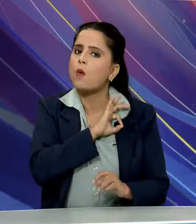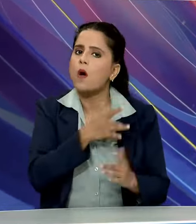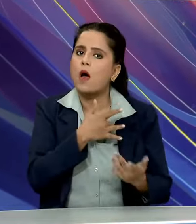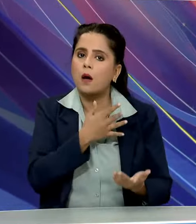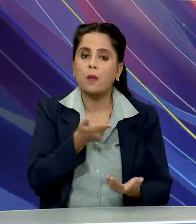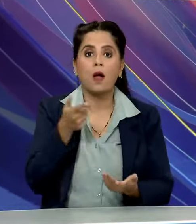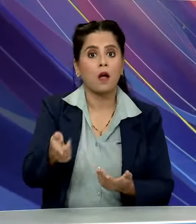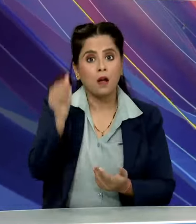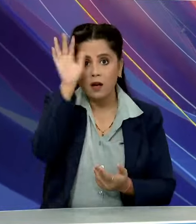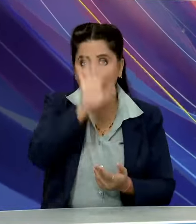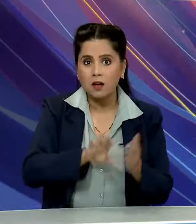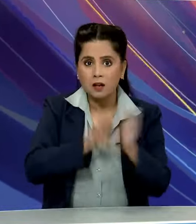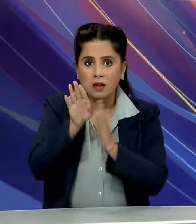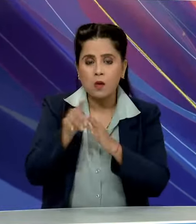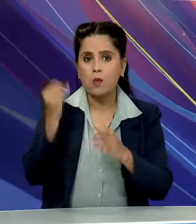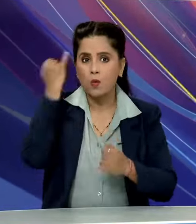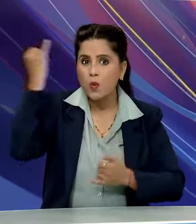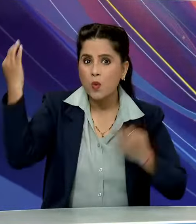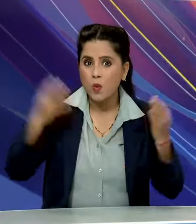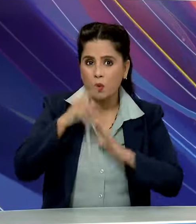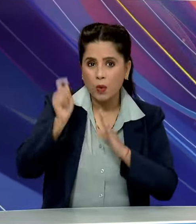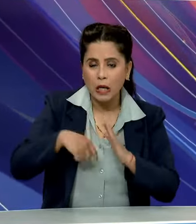योजनाओं से नफराथ